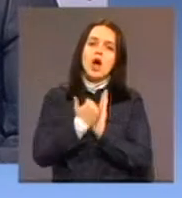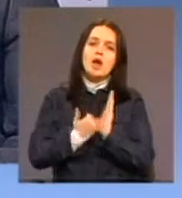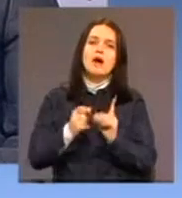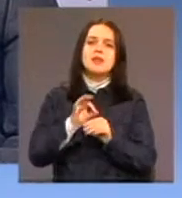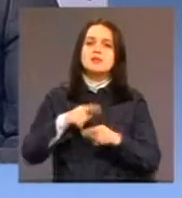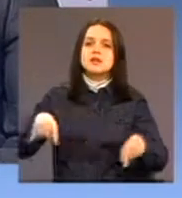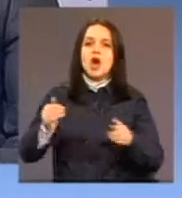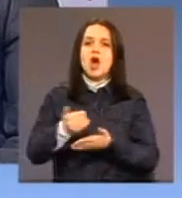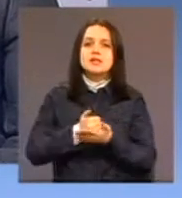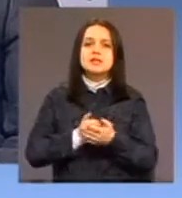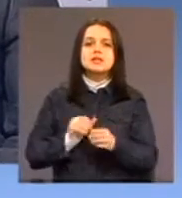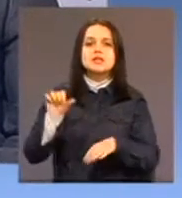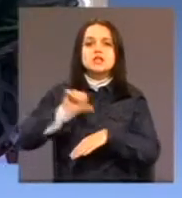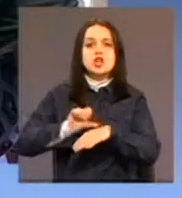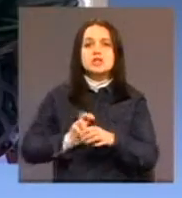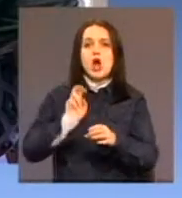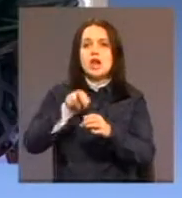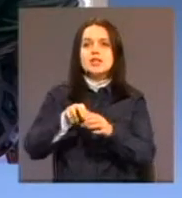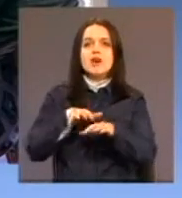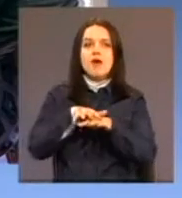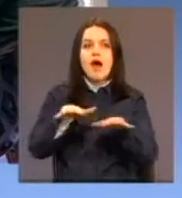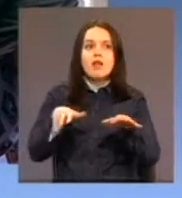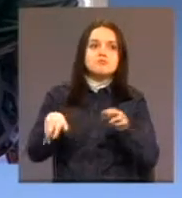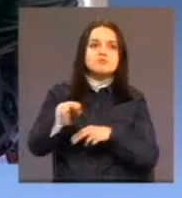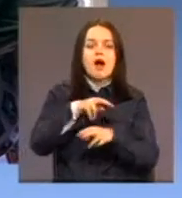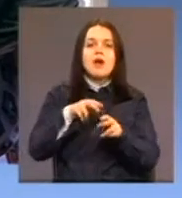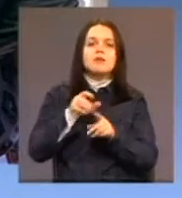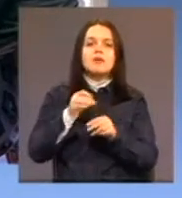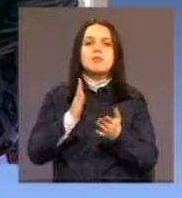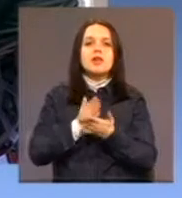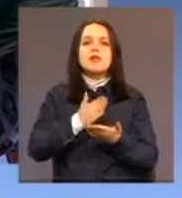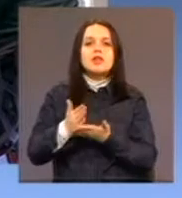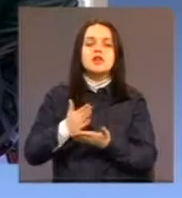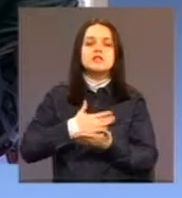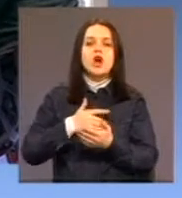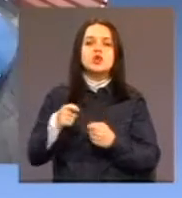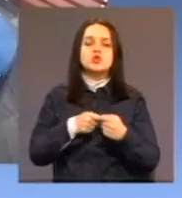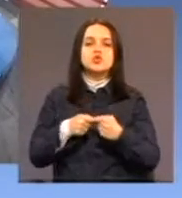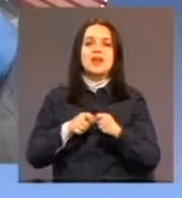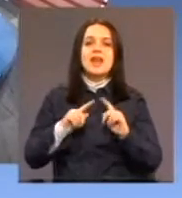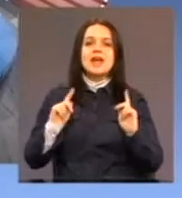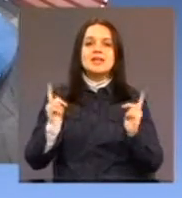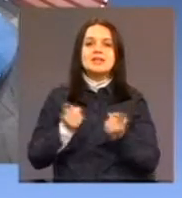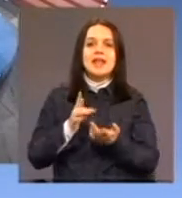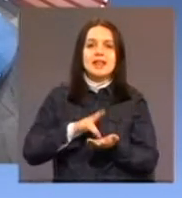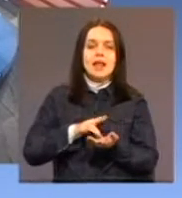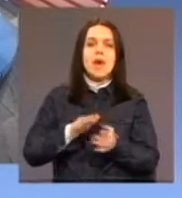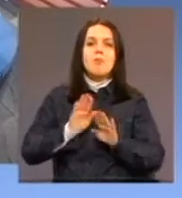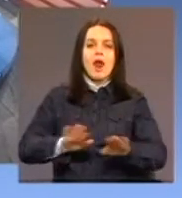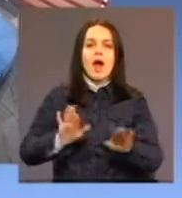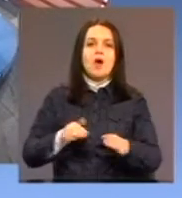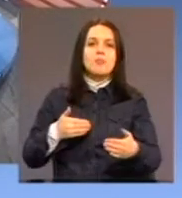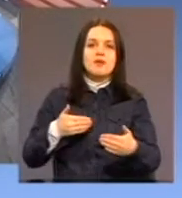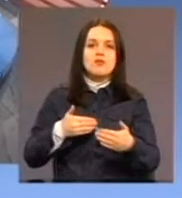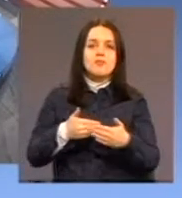i da bi bili dio svoje prirodne društvene sredine. Polako privodimo kraju našu